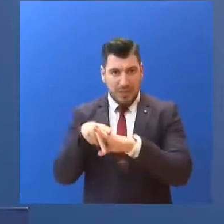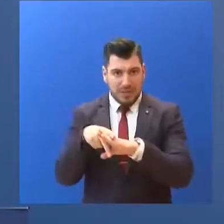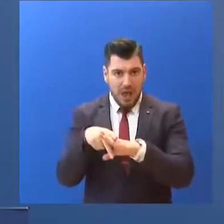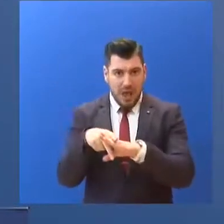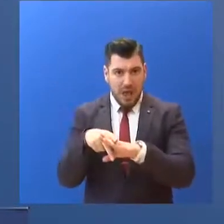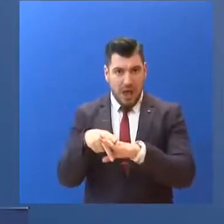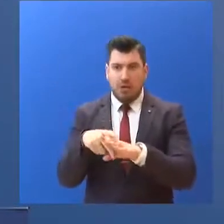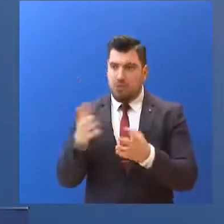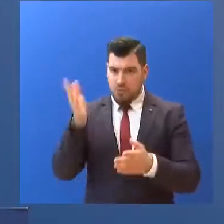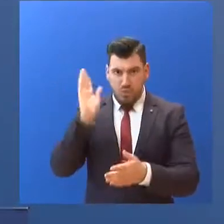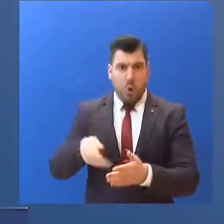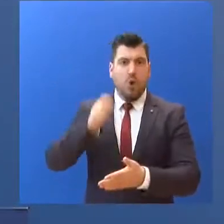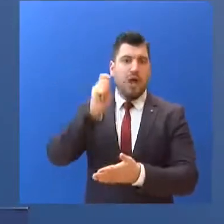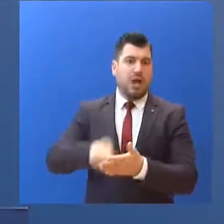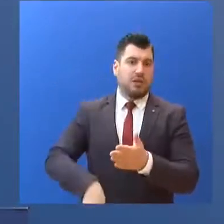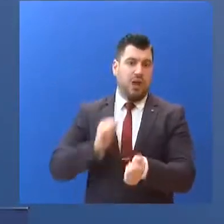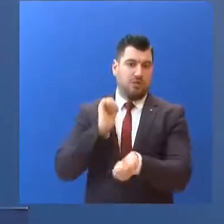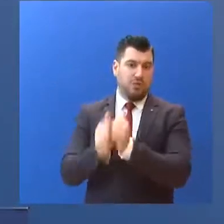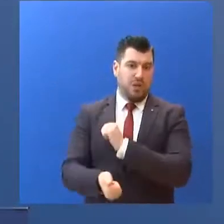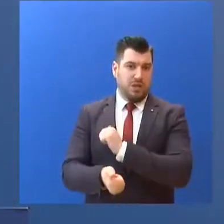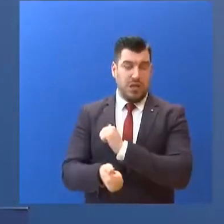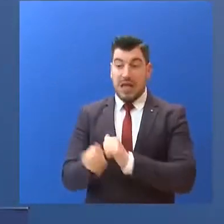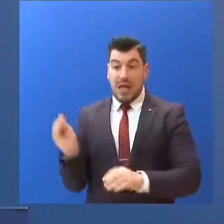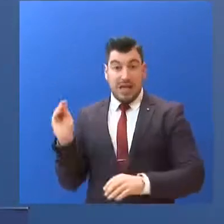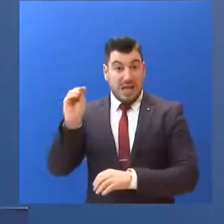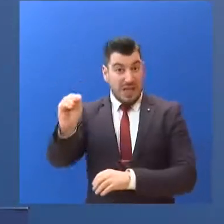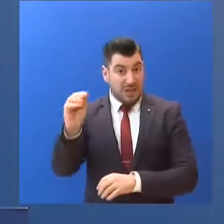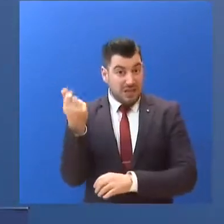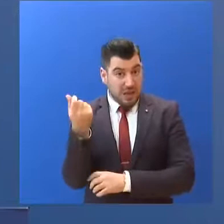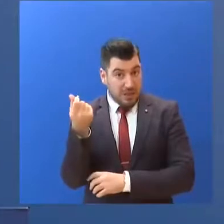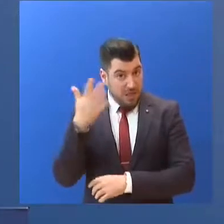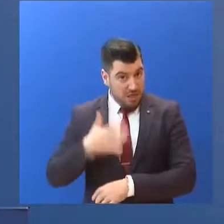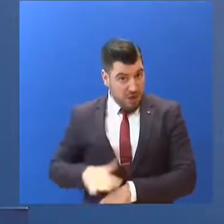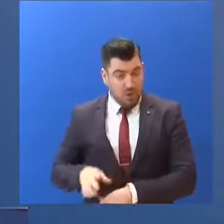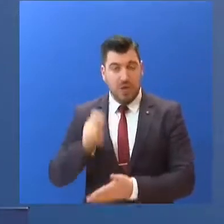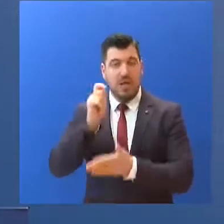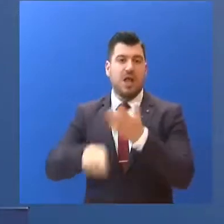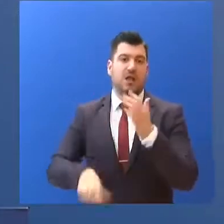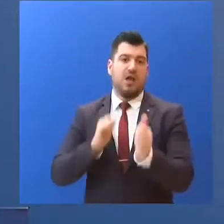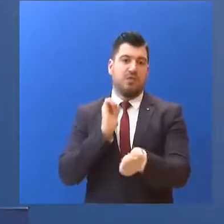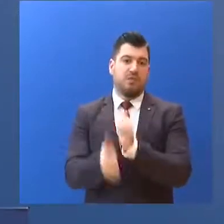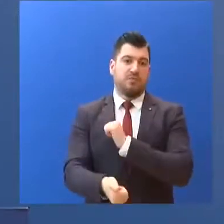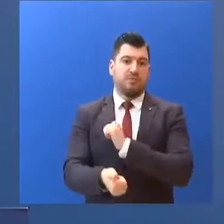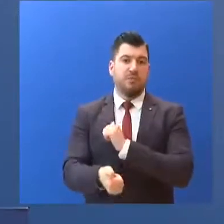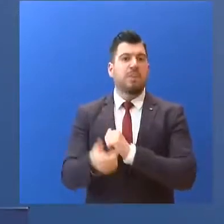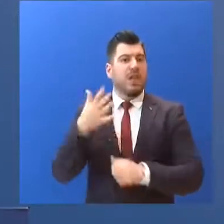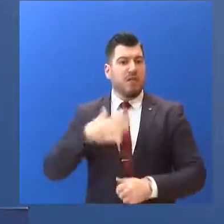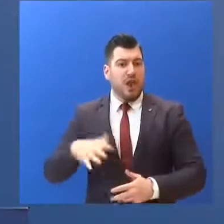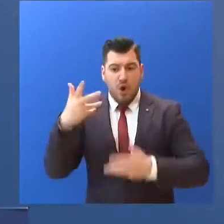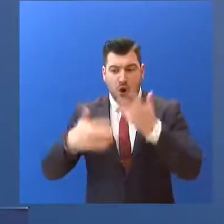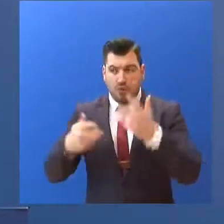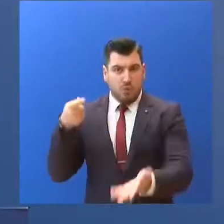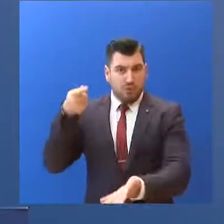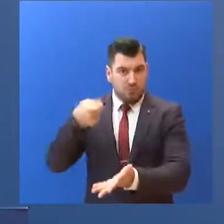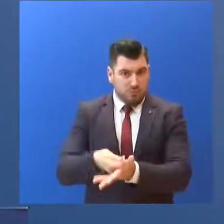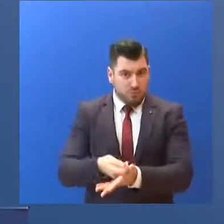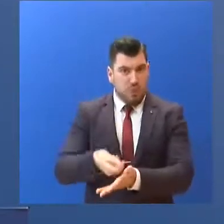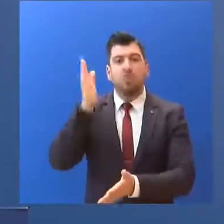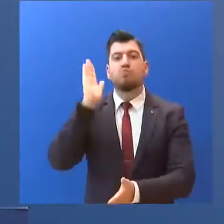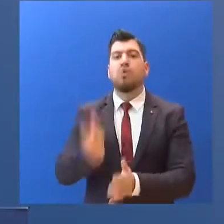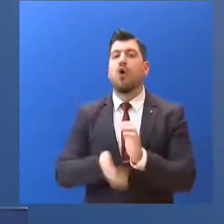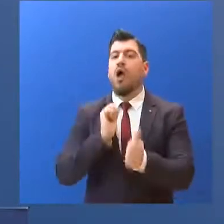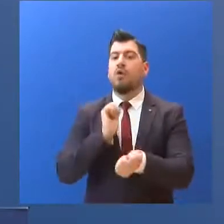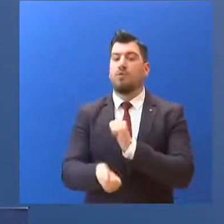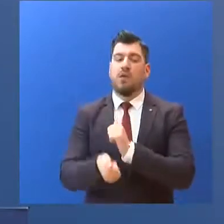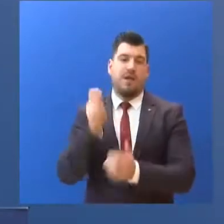Έχει την κάρτα του. Μια κατάθεση. Έχει την κάρτα του. Να πληρώσει έναν λογαριασμό. Έχει την